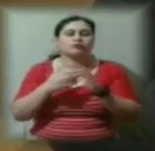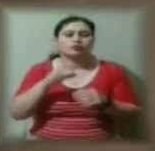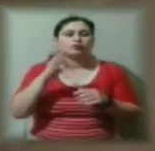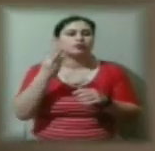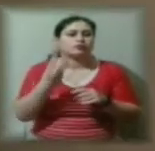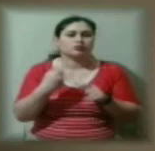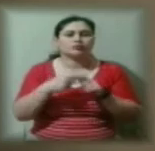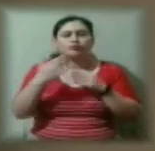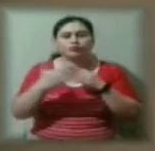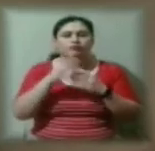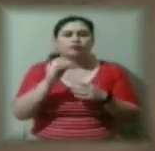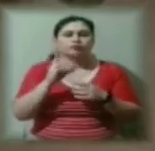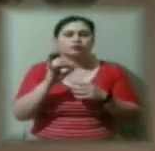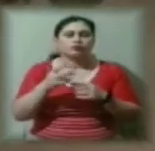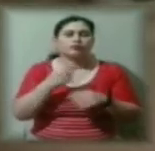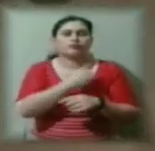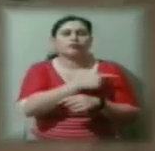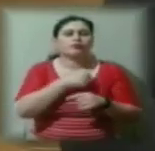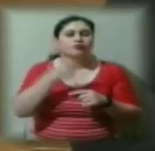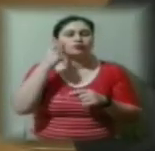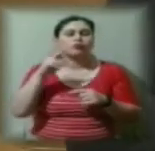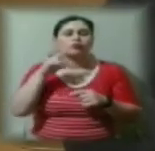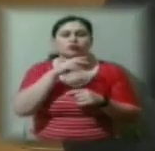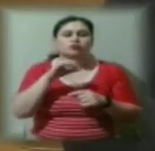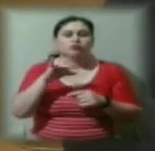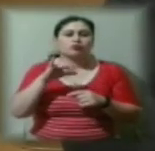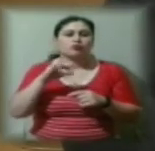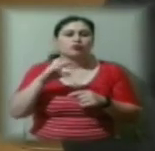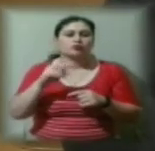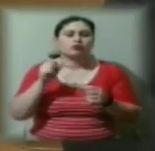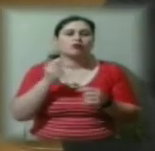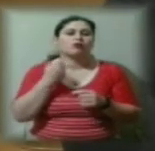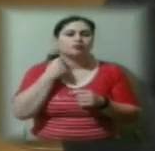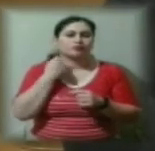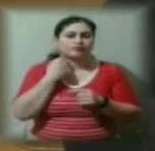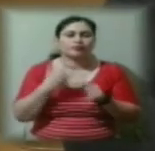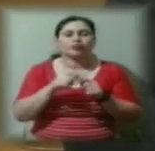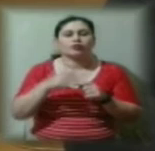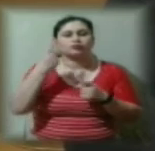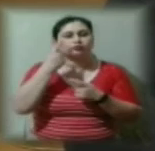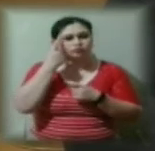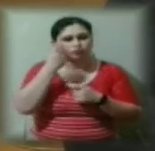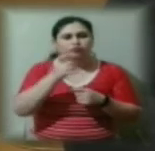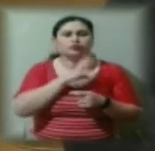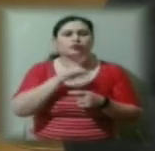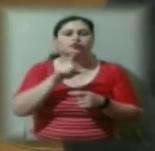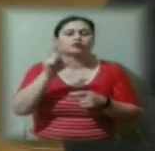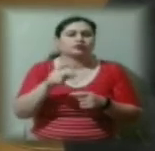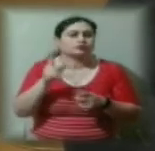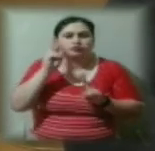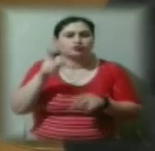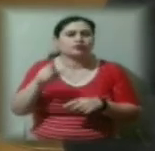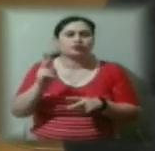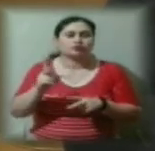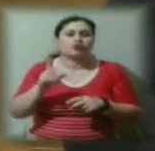медиків, чоловік помер від отруєння сурогатним алкоголем. Повідомлення про смерть невідомого чоловіка надійшло від лікаря карети